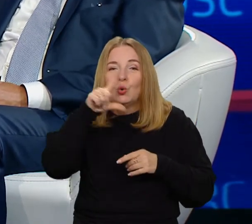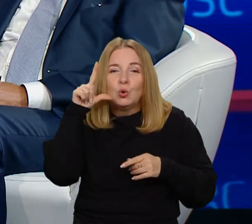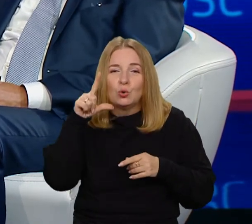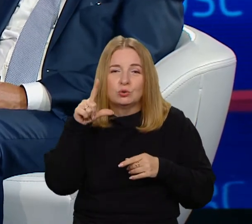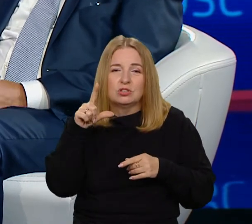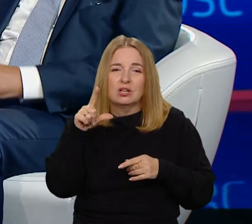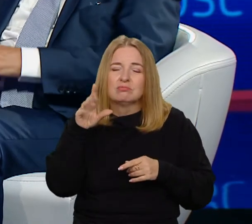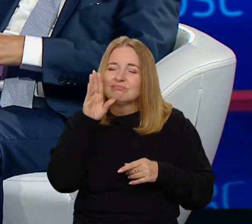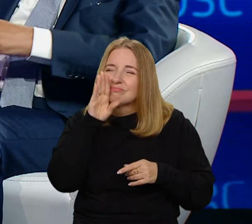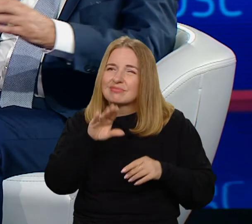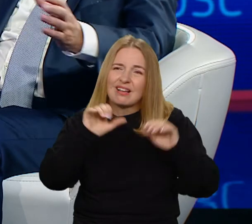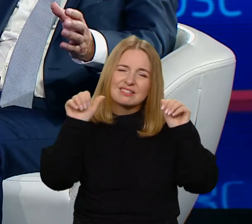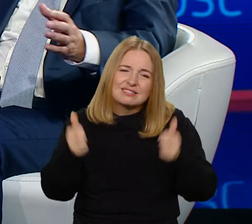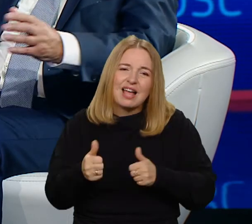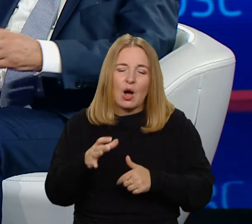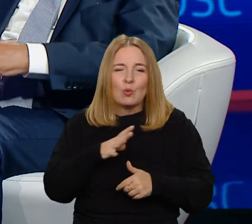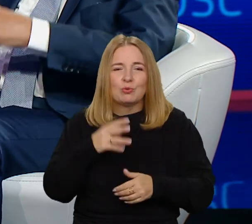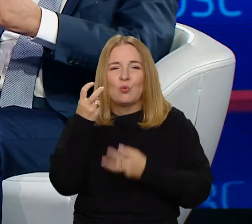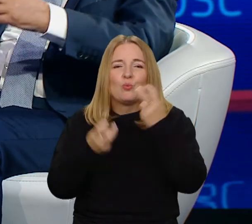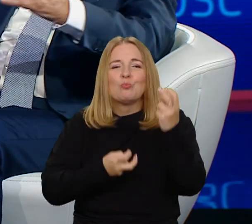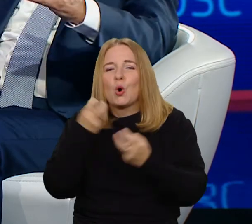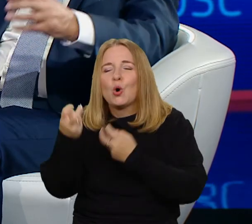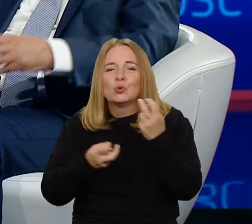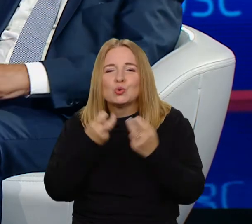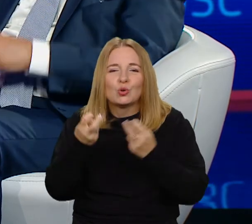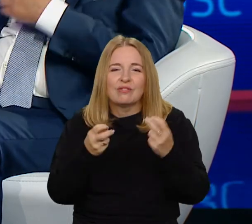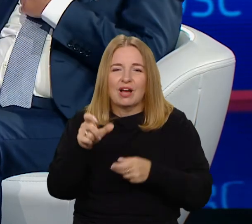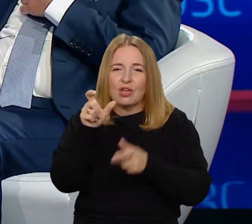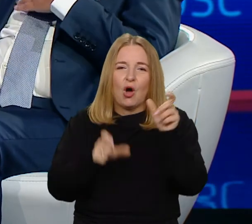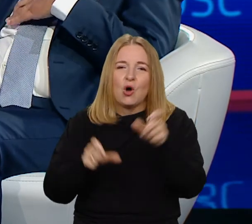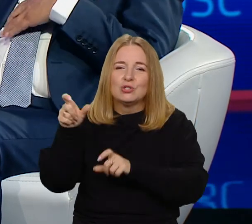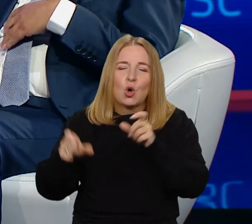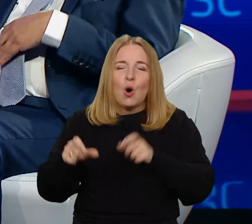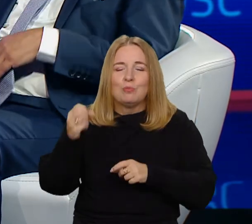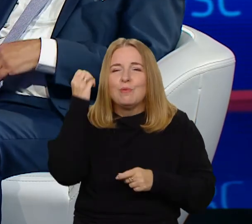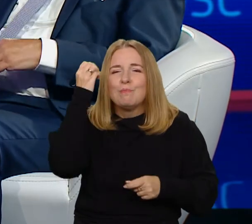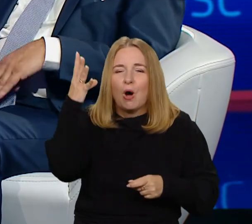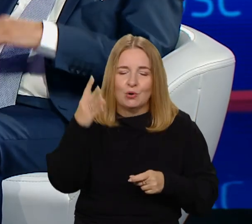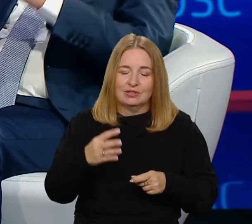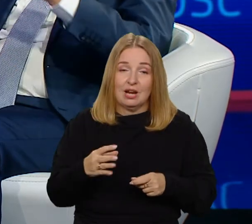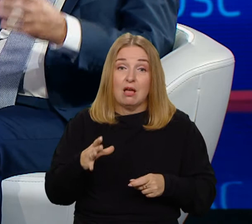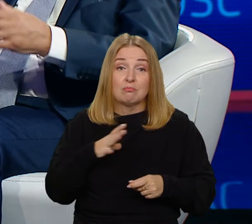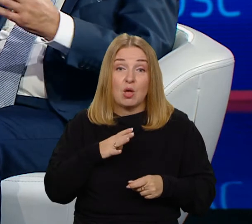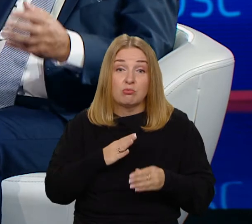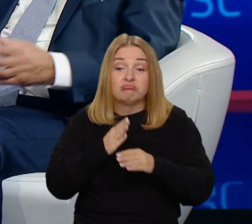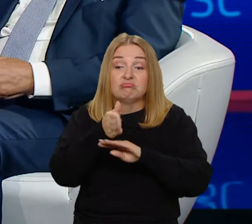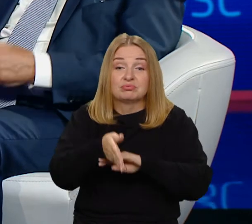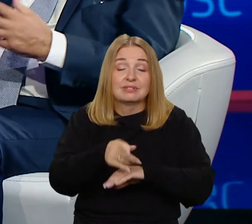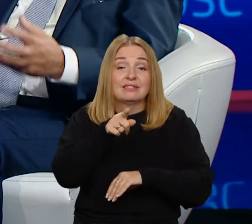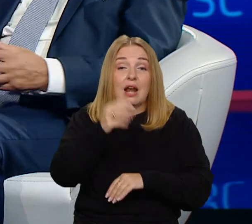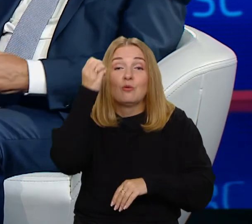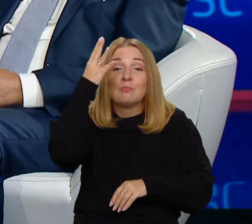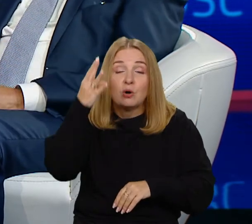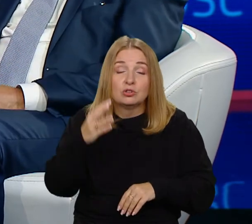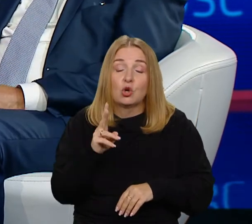mądrych. Całe pielgrzymki się udawały do różnych mędrców, prawda? Którzy wystarczy, że kliwnęli głową i